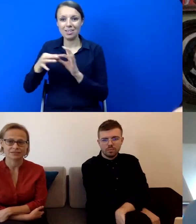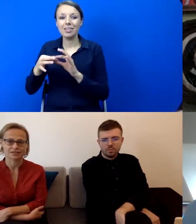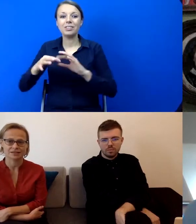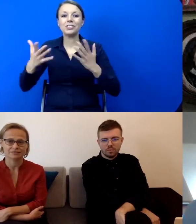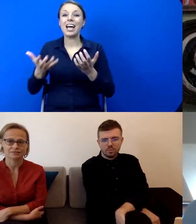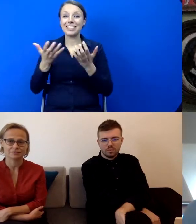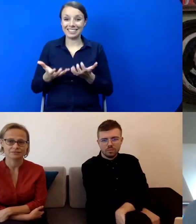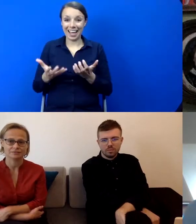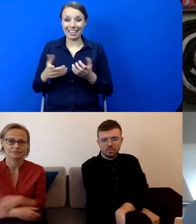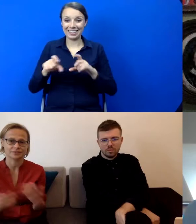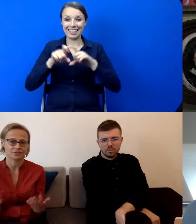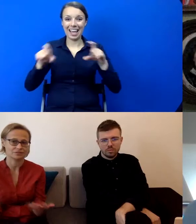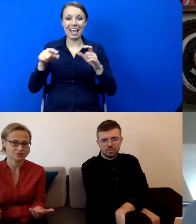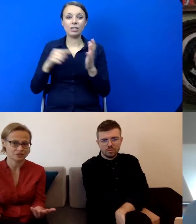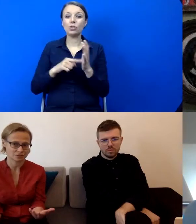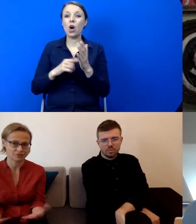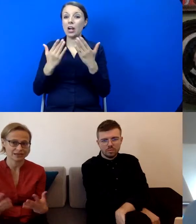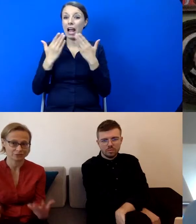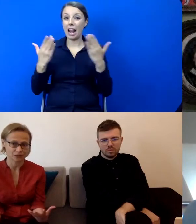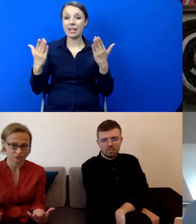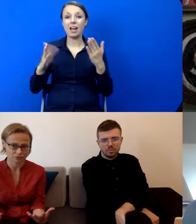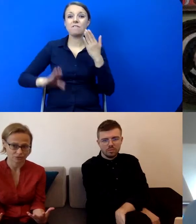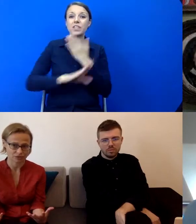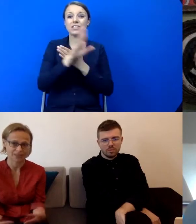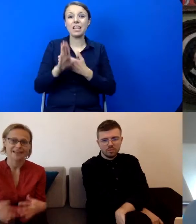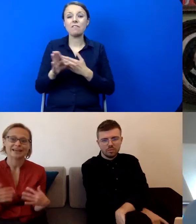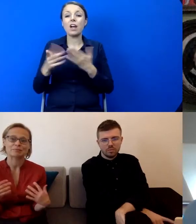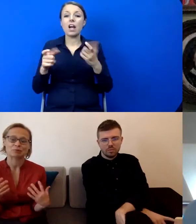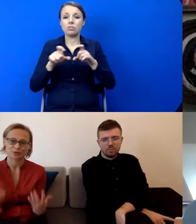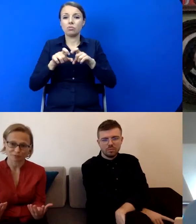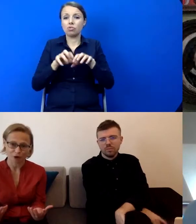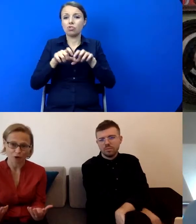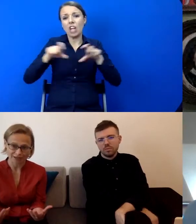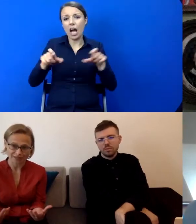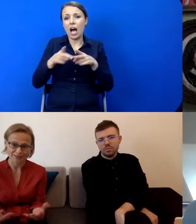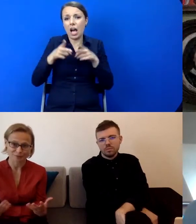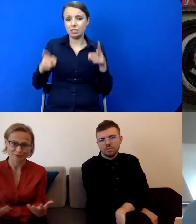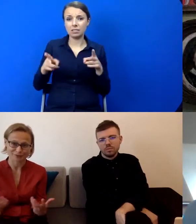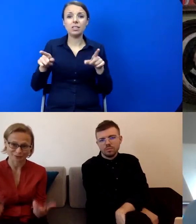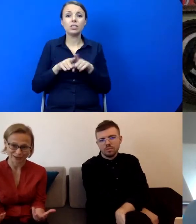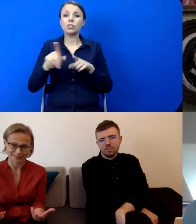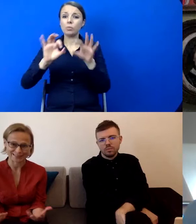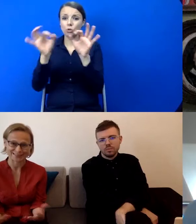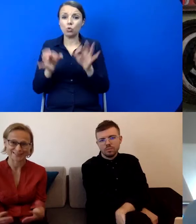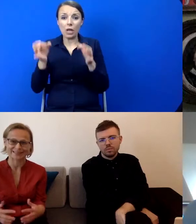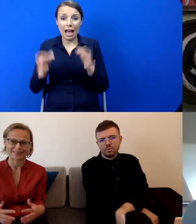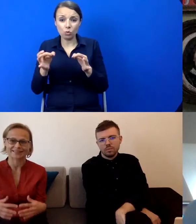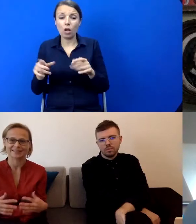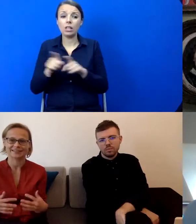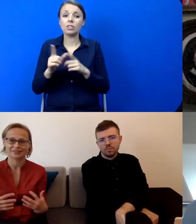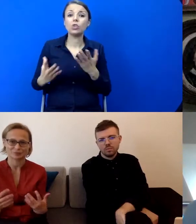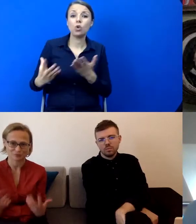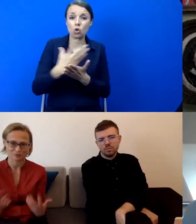wystaw czasowych i aktualnej sztuki. Małgosia mówiła o kolekcji, o budowaniu kolekcji i